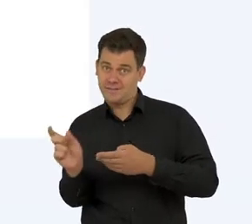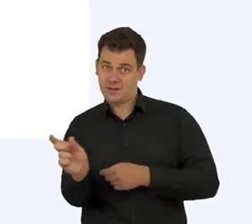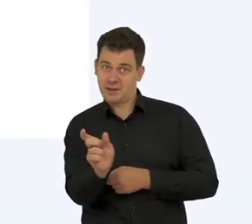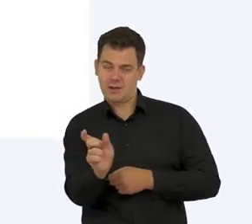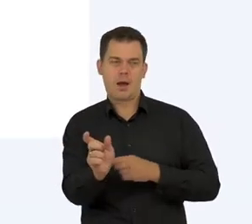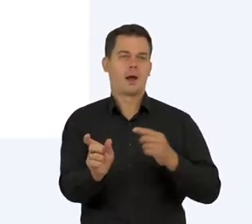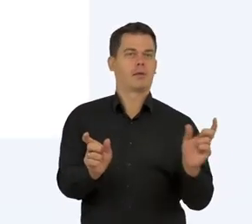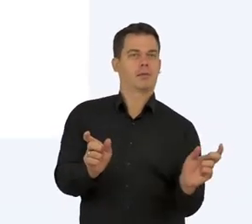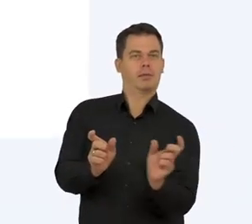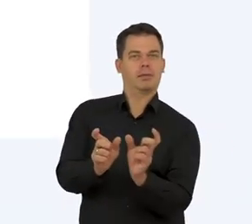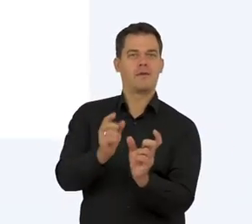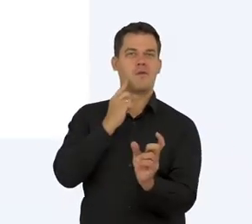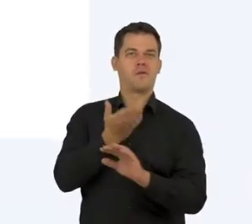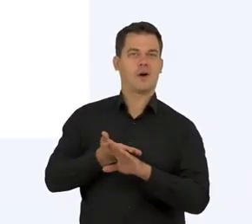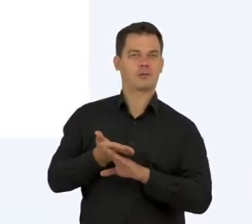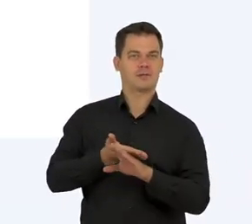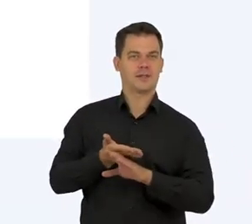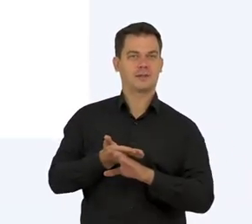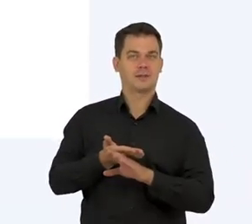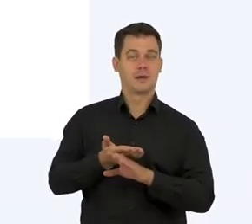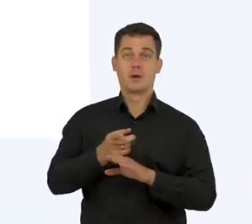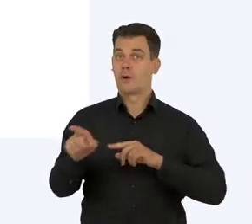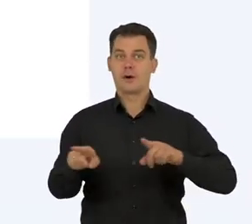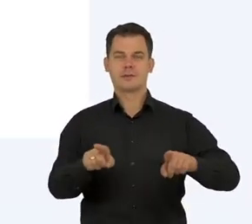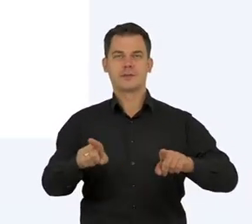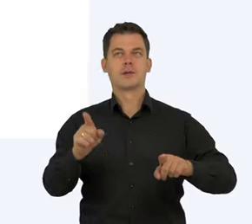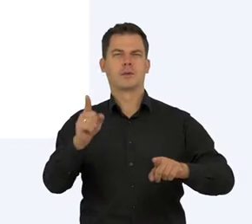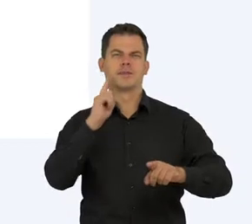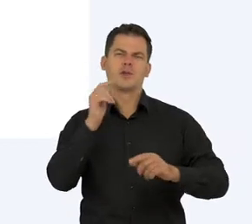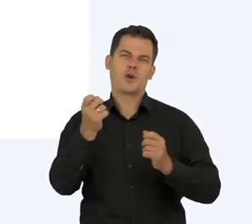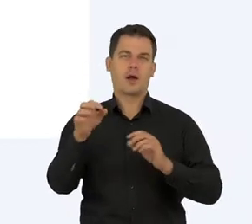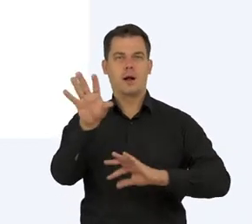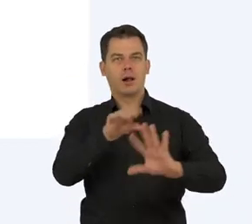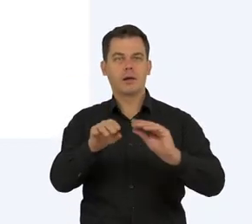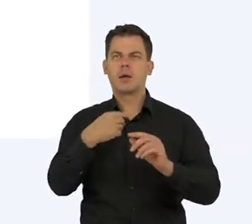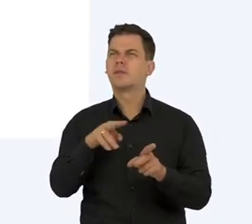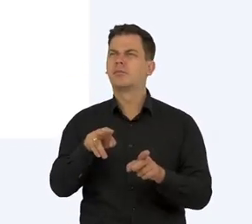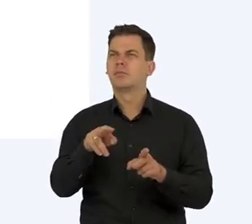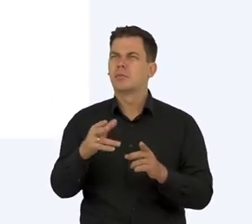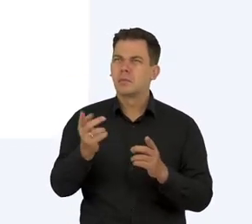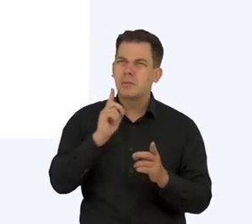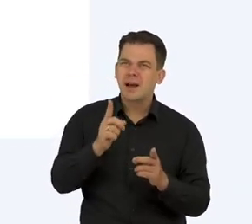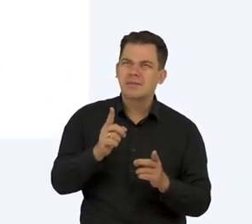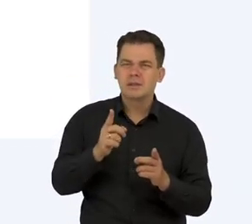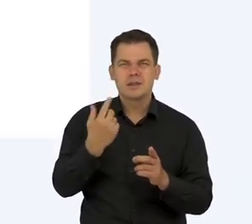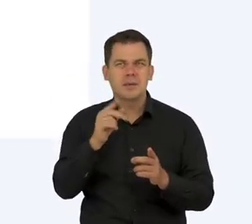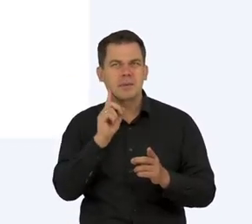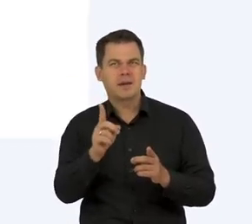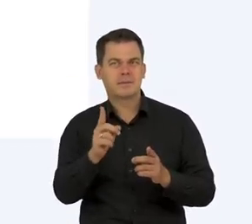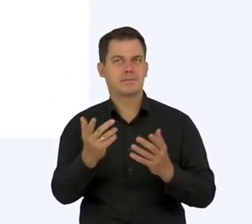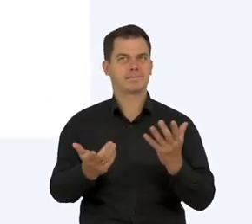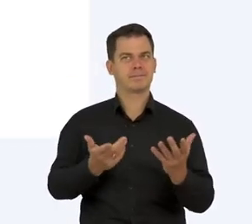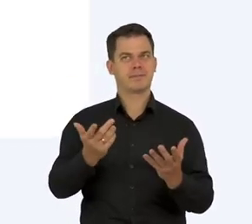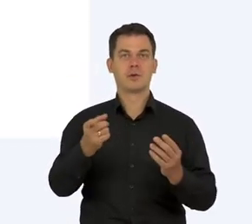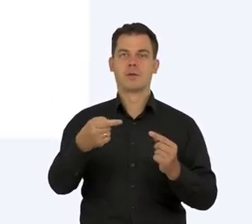informacji fałszywych. Więc albo jest tak, że treści wprowadzają w błąd, czyli my widzimy coś, ale to jest zupełnie inaczej